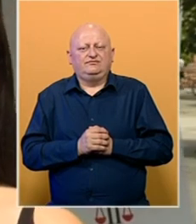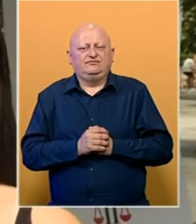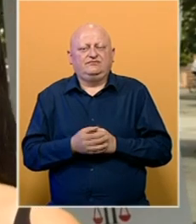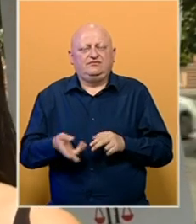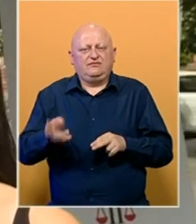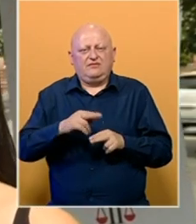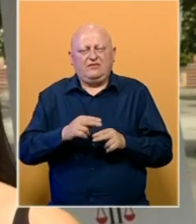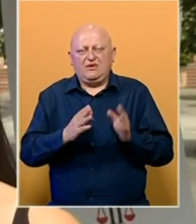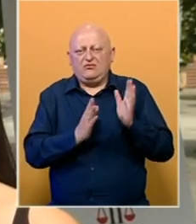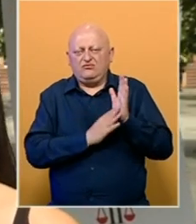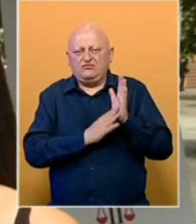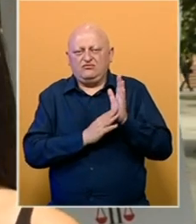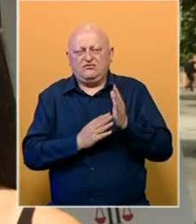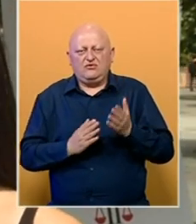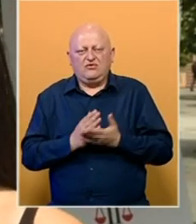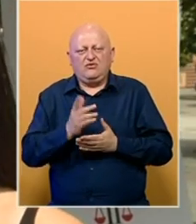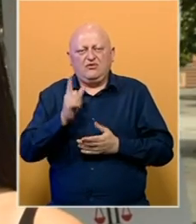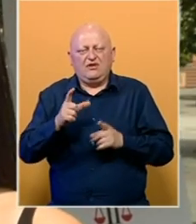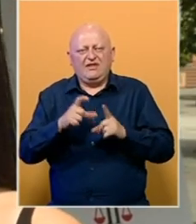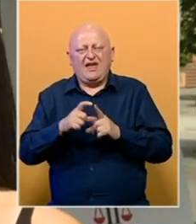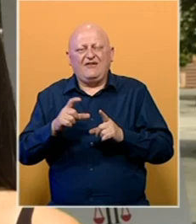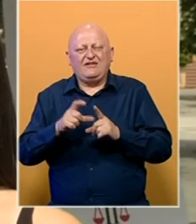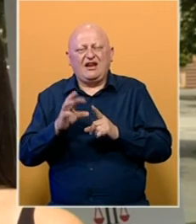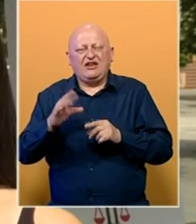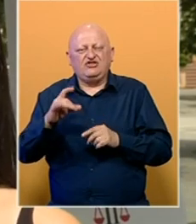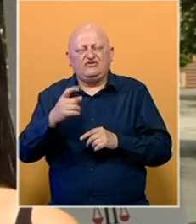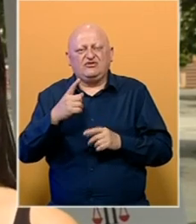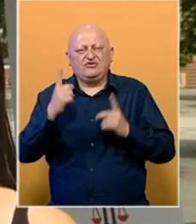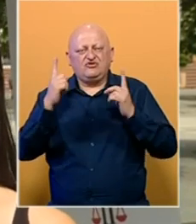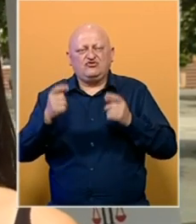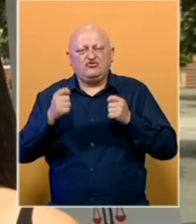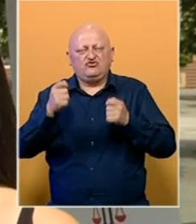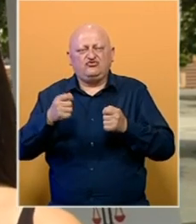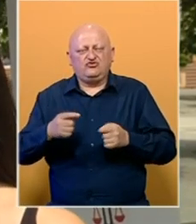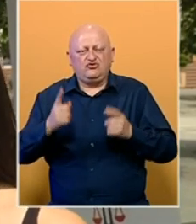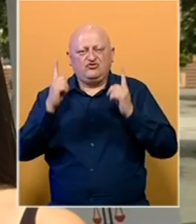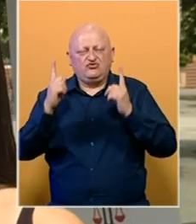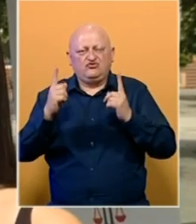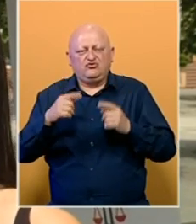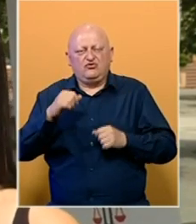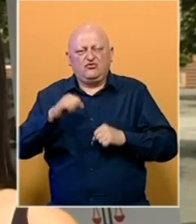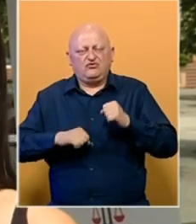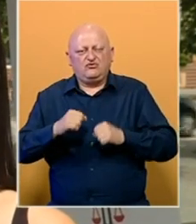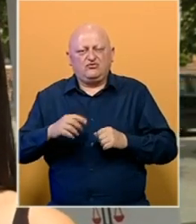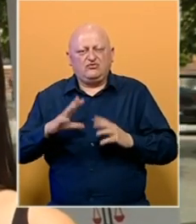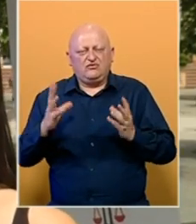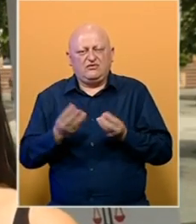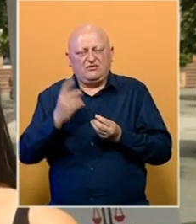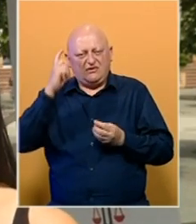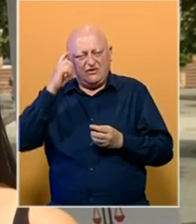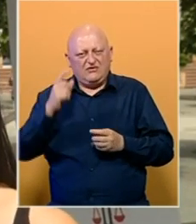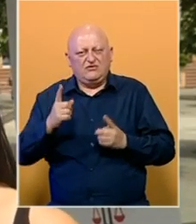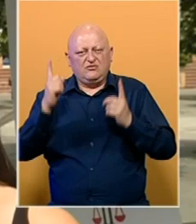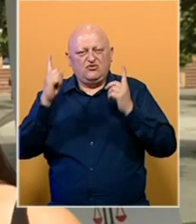Najočigledniji primjer je u slučaju ubijstva Davida Dragičevića u kojem je tužilac okružnog javnog tužilašta, postupajući tužila zajedno sa glavnim